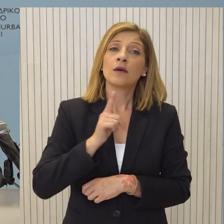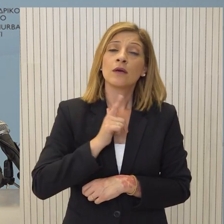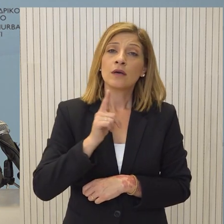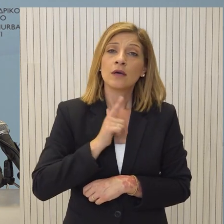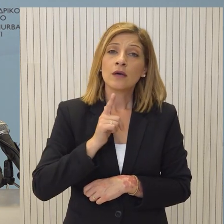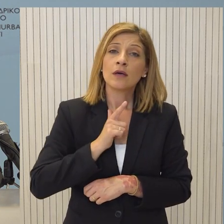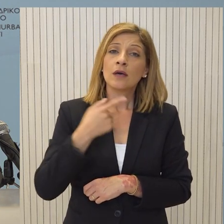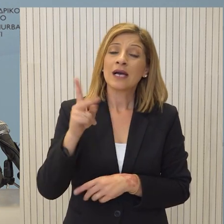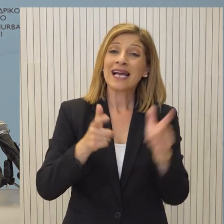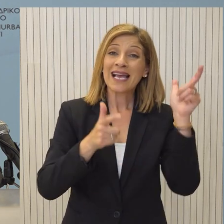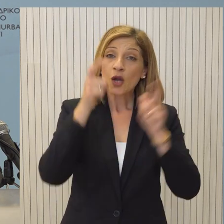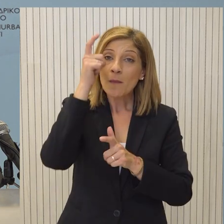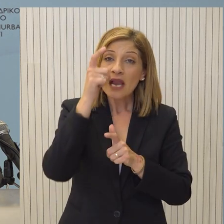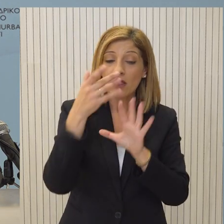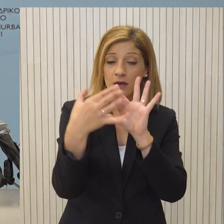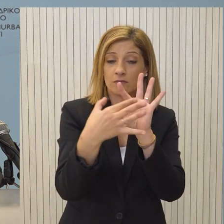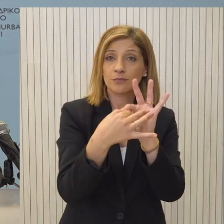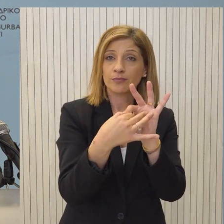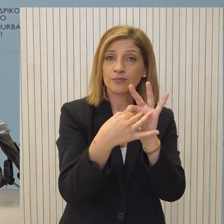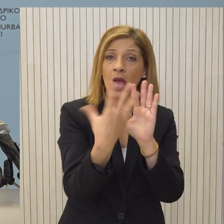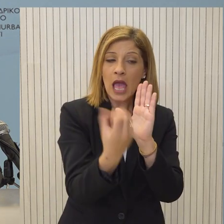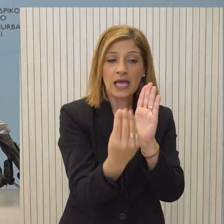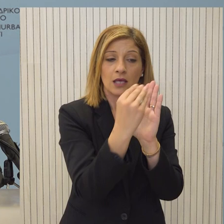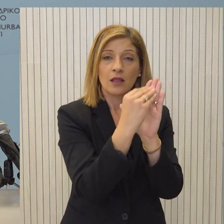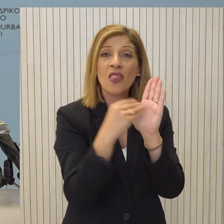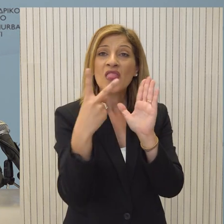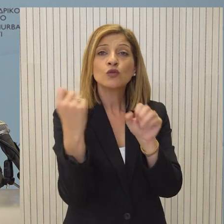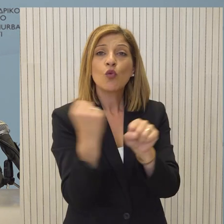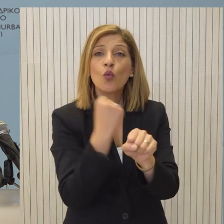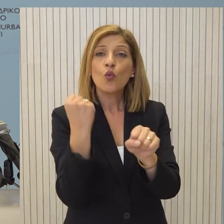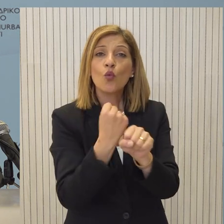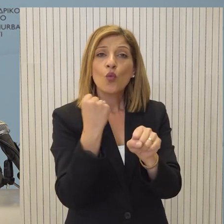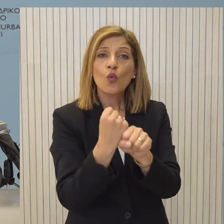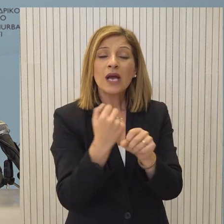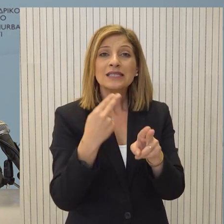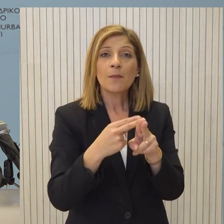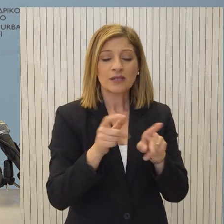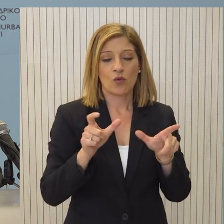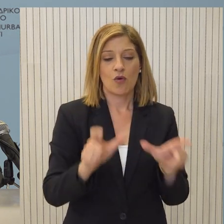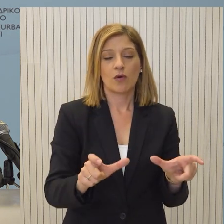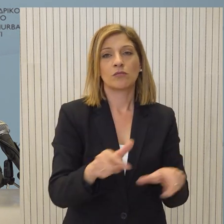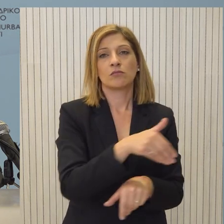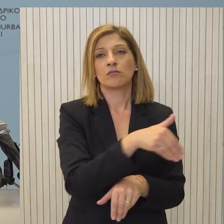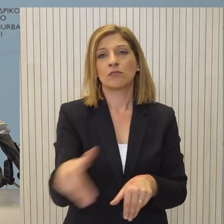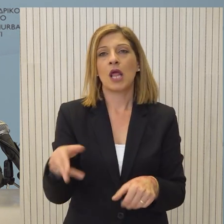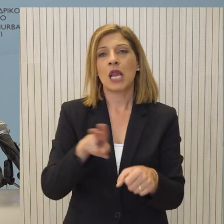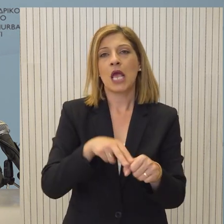από την ειρηνευτική δύναμη σύμφωνα με τους όρους εντολής της να διασφαλίσει το καθεστώς της Νεκρής Ζώνης και να